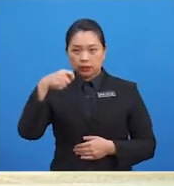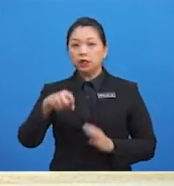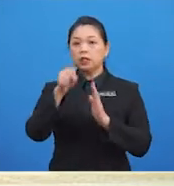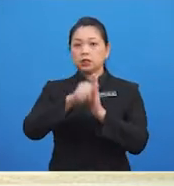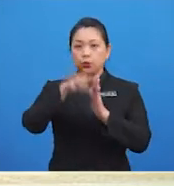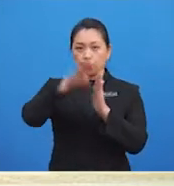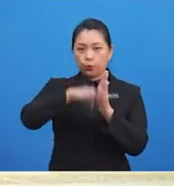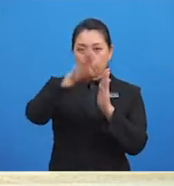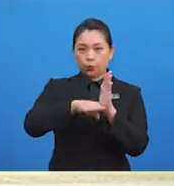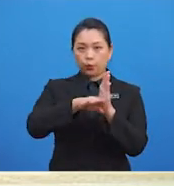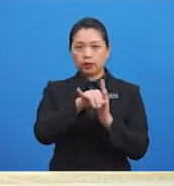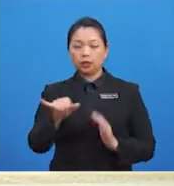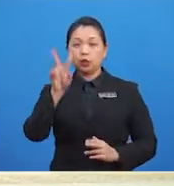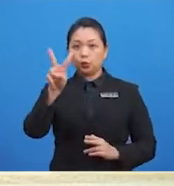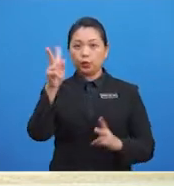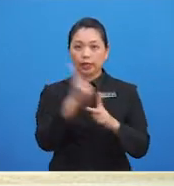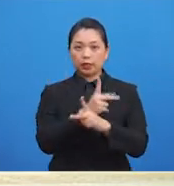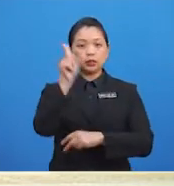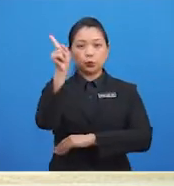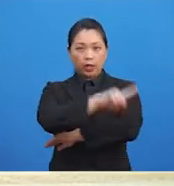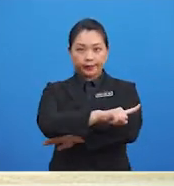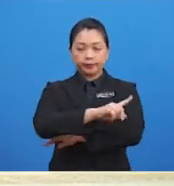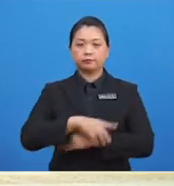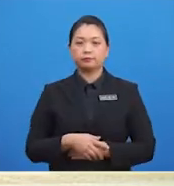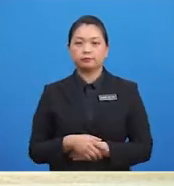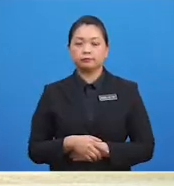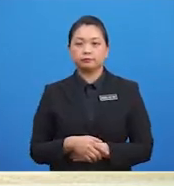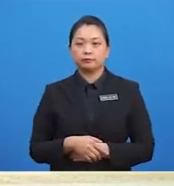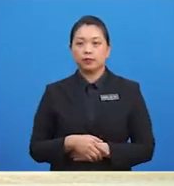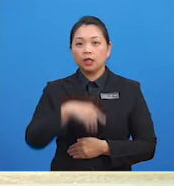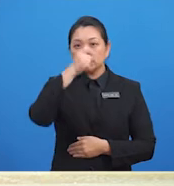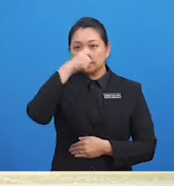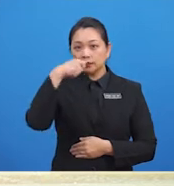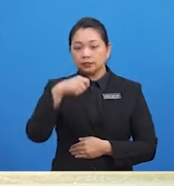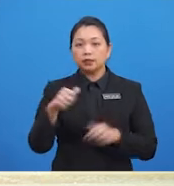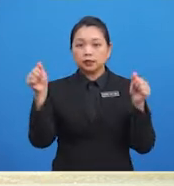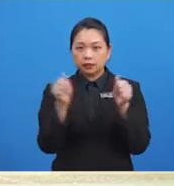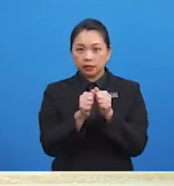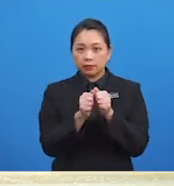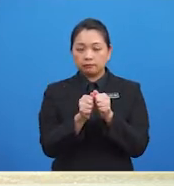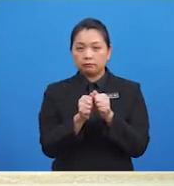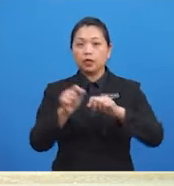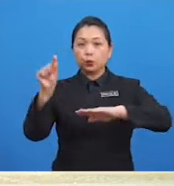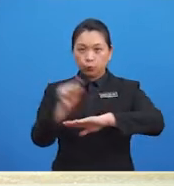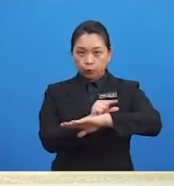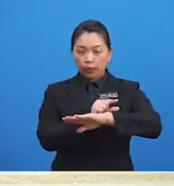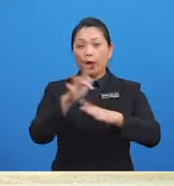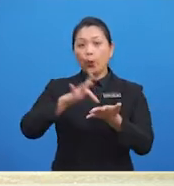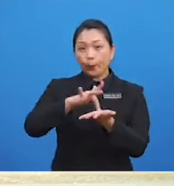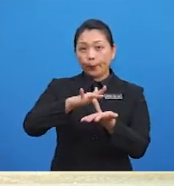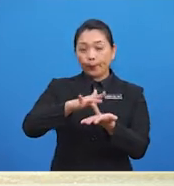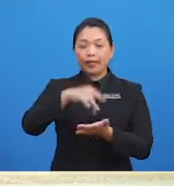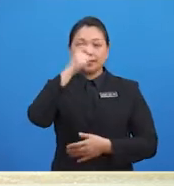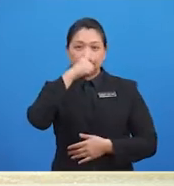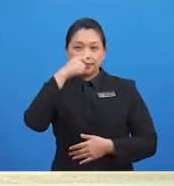sekurang-kurangnya dua kali sehari Memberus gigi dengan menggunakan ubat